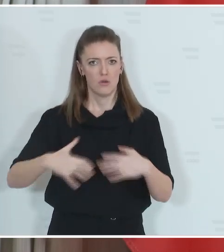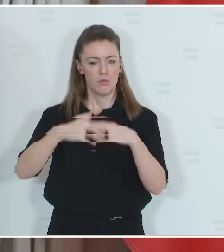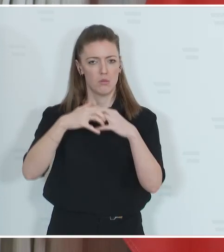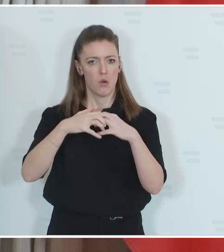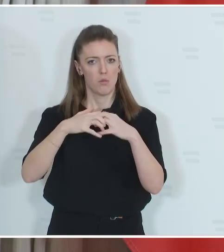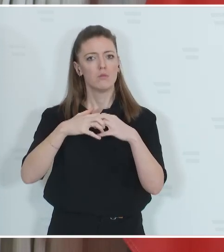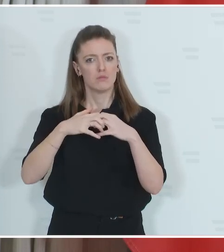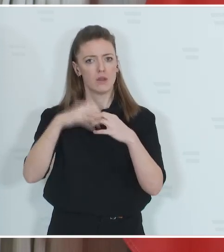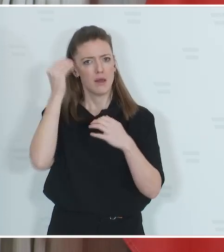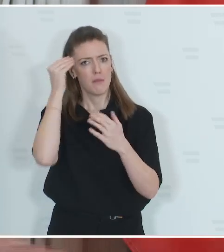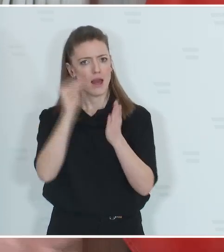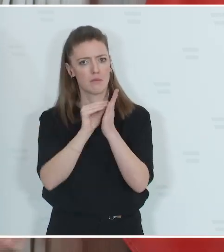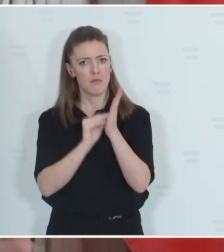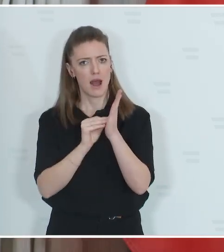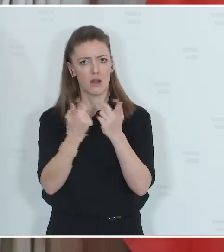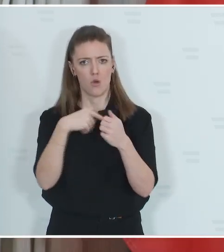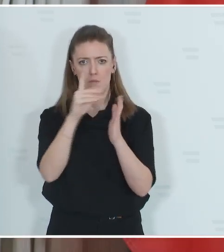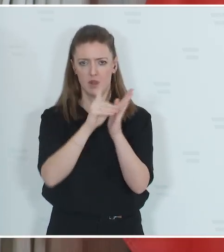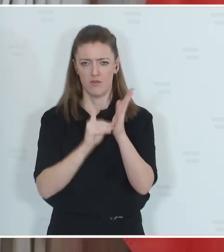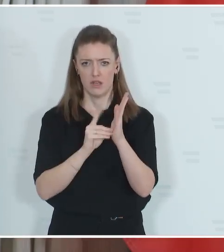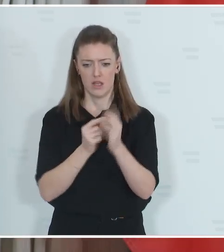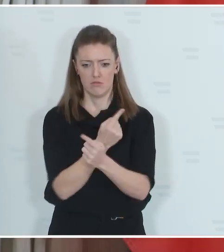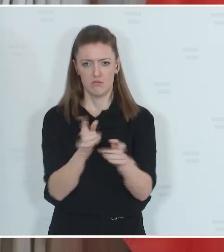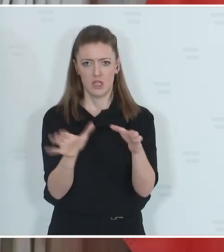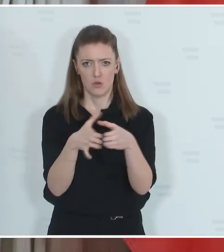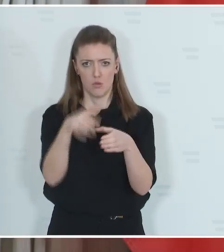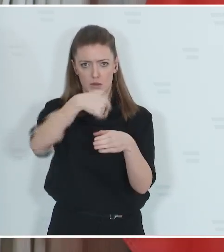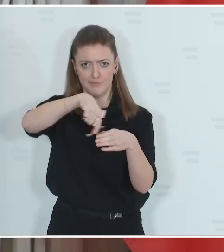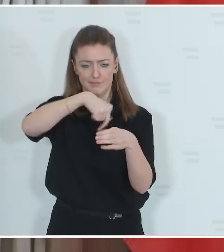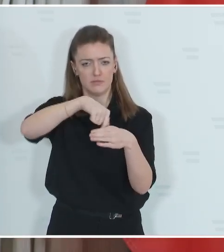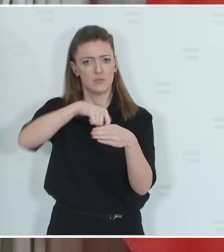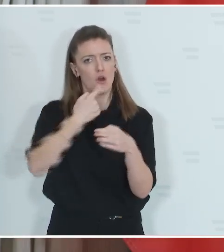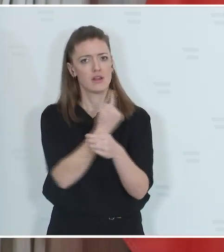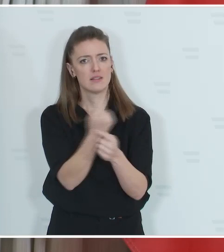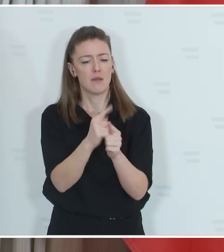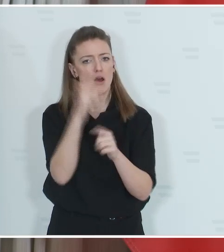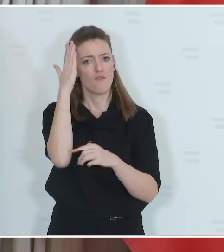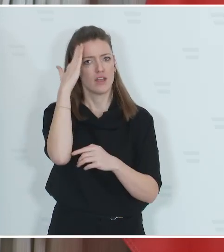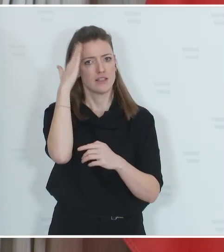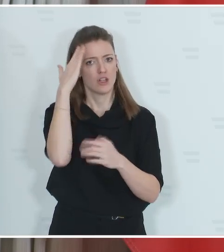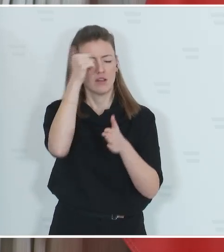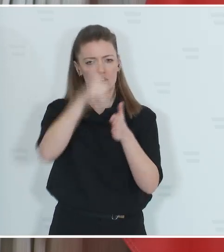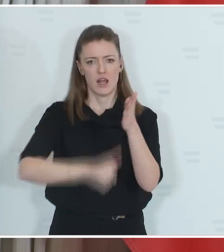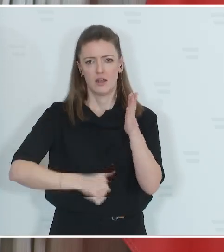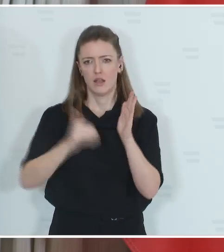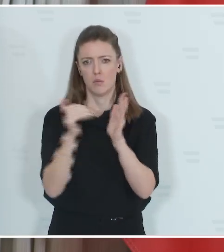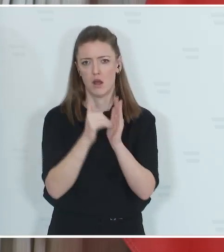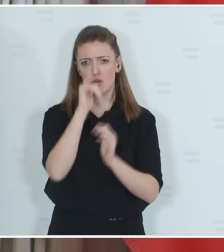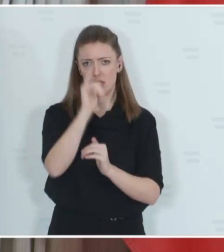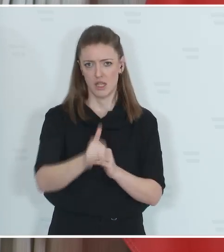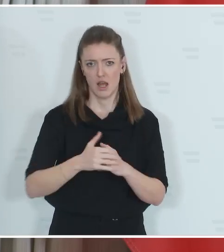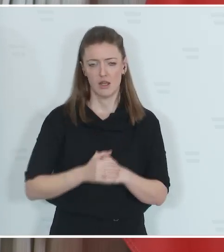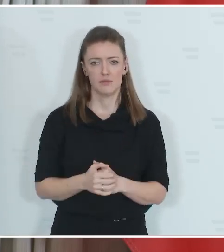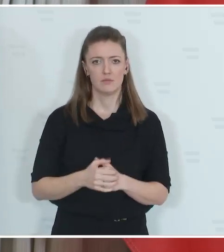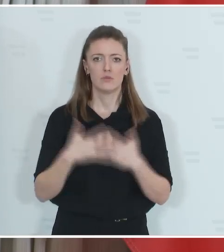Merkmale definieren, weil das auch einen wissenschaftlichen Standard braucht und wir